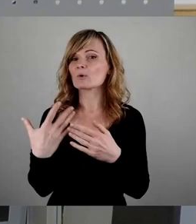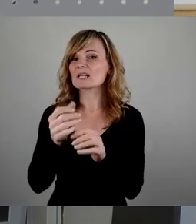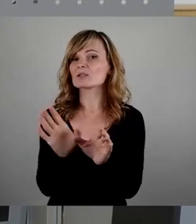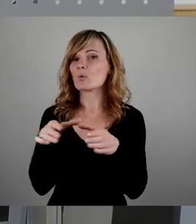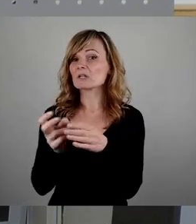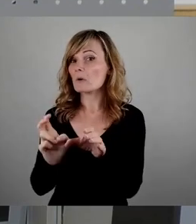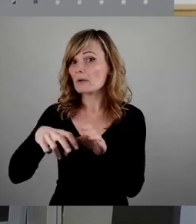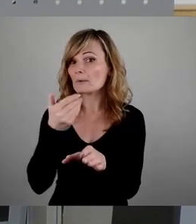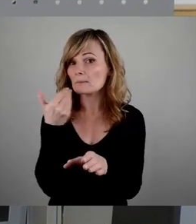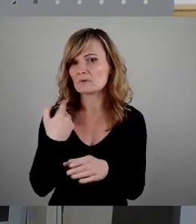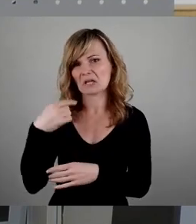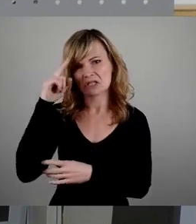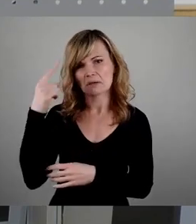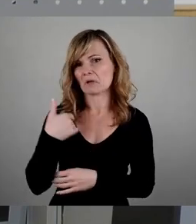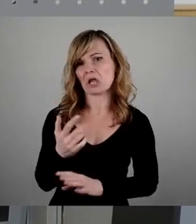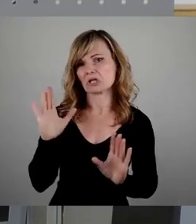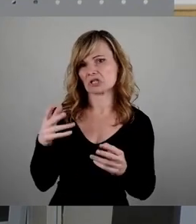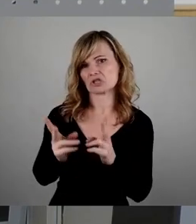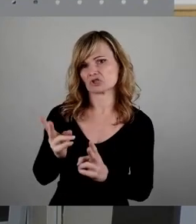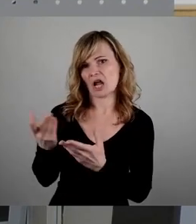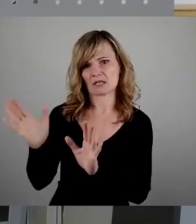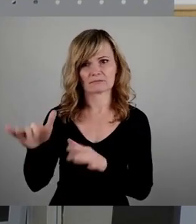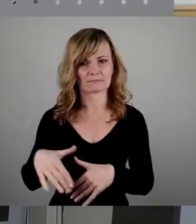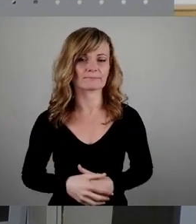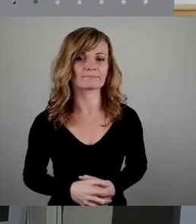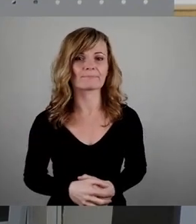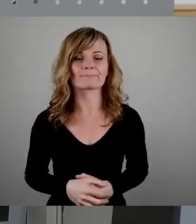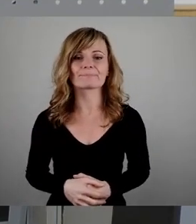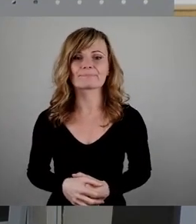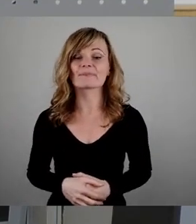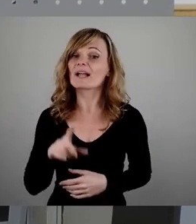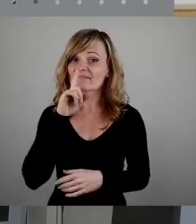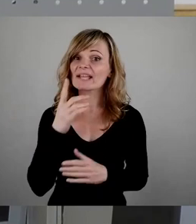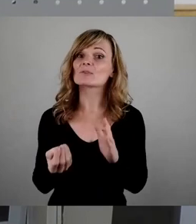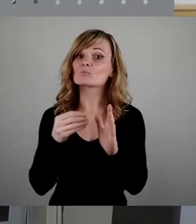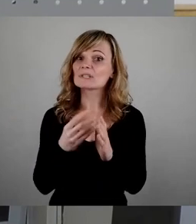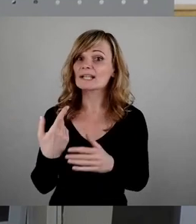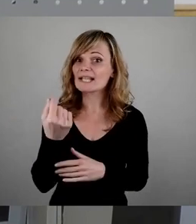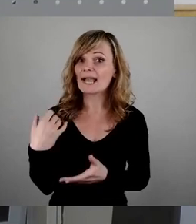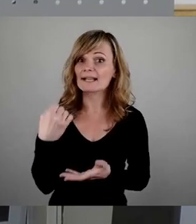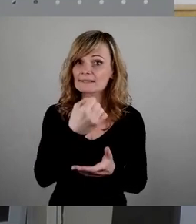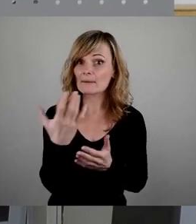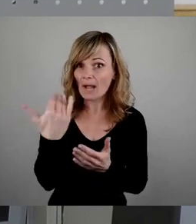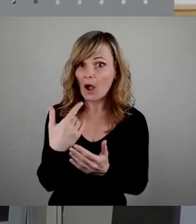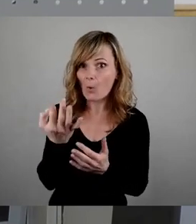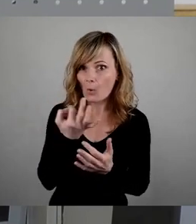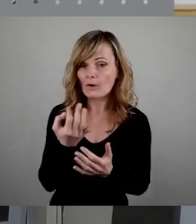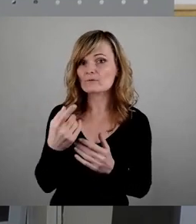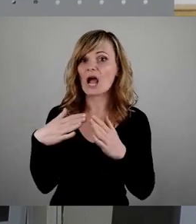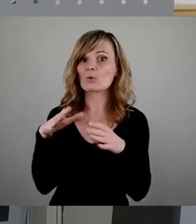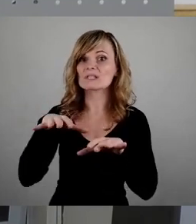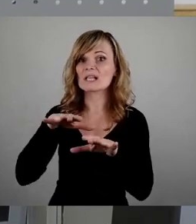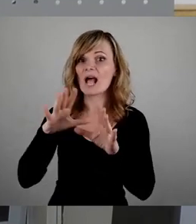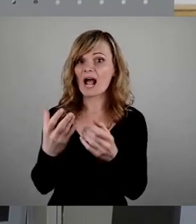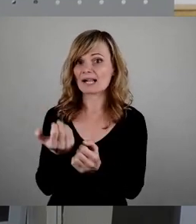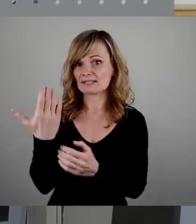übrigens aus meiner Sicht überhaupt nicht bedauerlich. Wenn Sie zusätzlich Geld aus dem städtischen Haushalt nehmen wollen, um Bäder zu finanzieren,